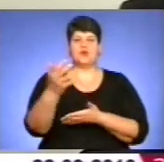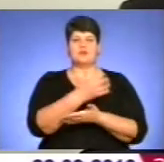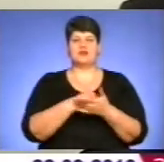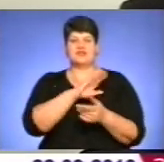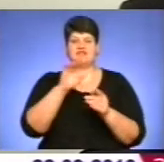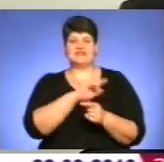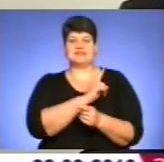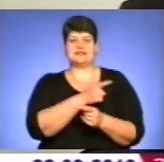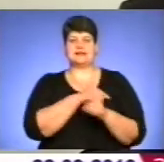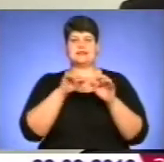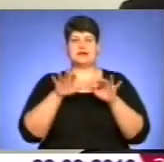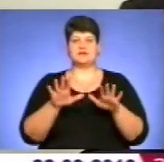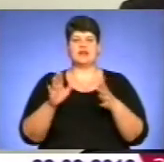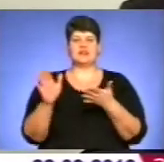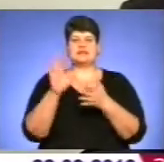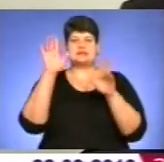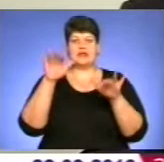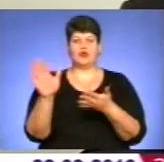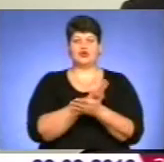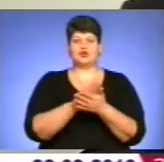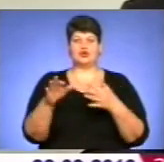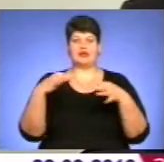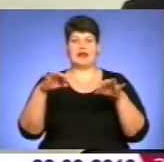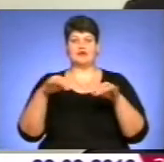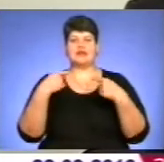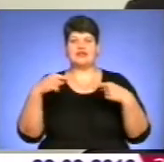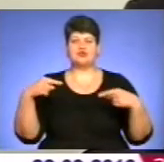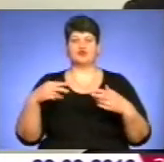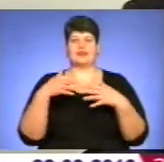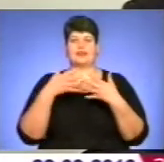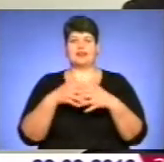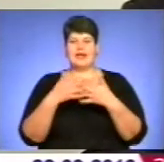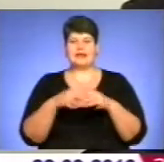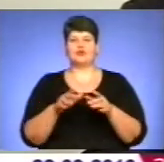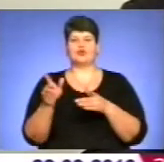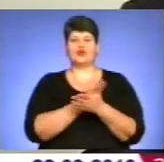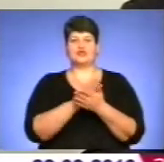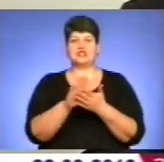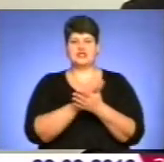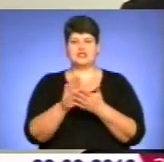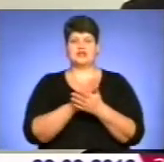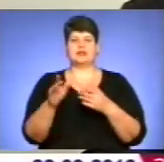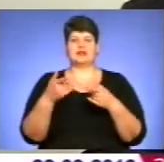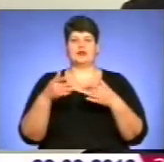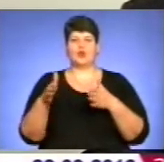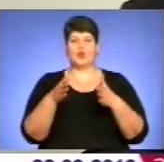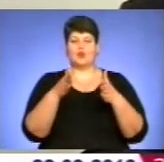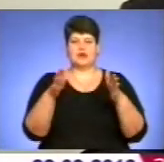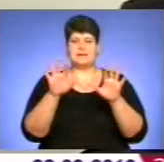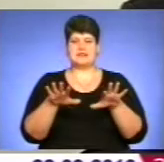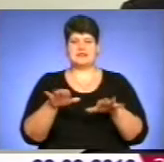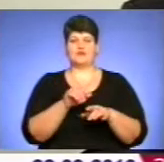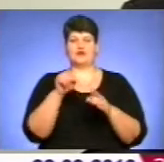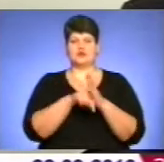сили і засоби снігово-чисну техніку, іншу техніку комінальних служб, установи і організацій в розчищенні доріг місцевого значення та на